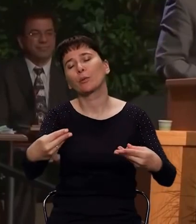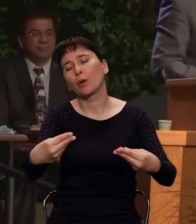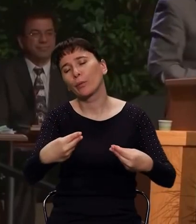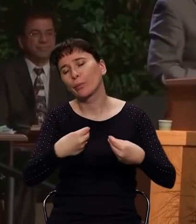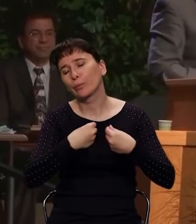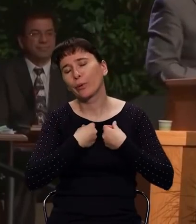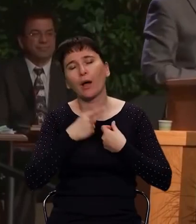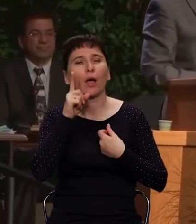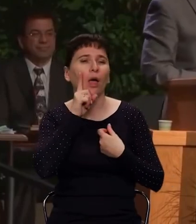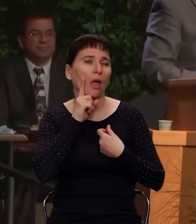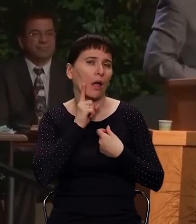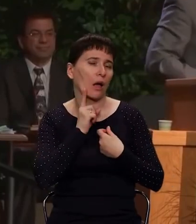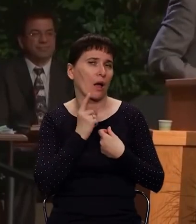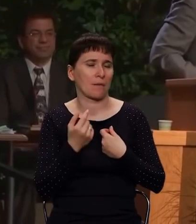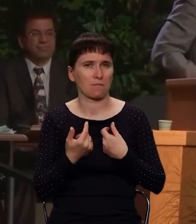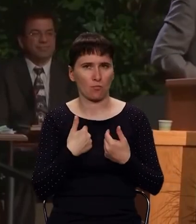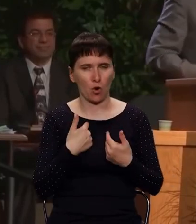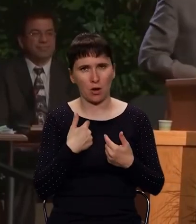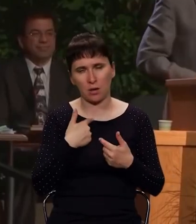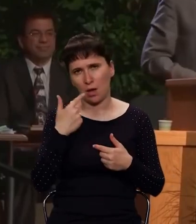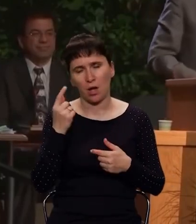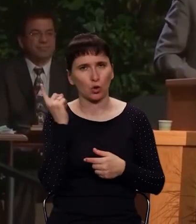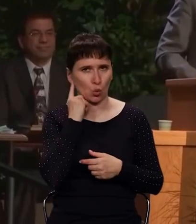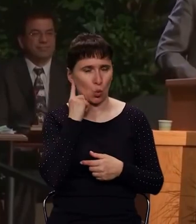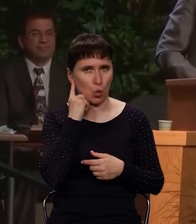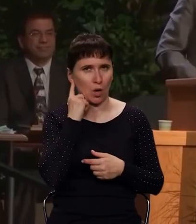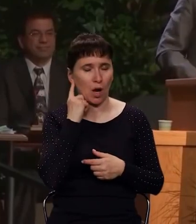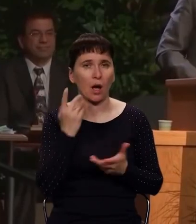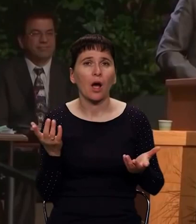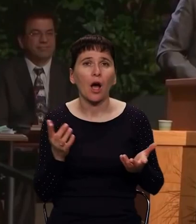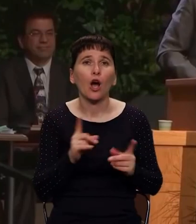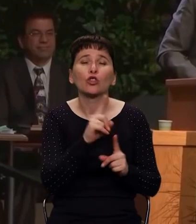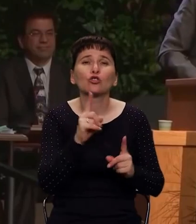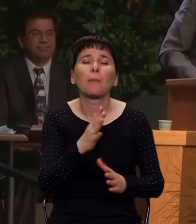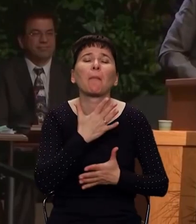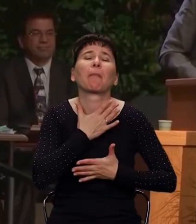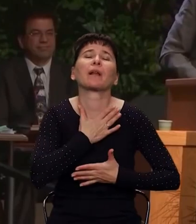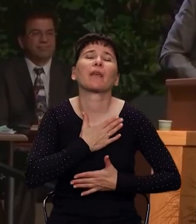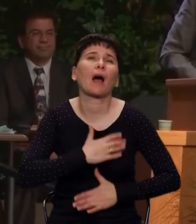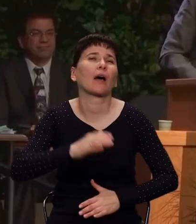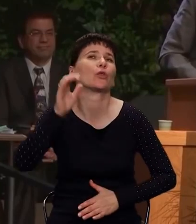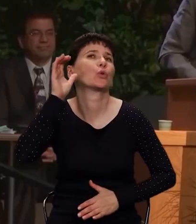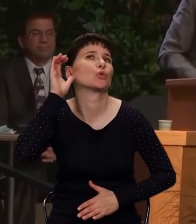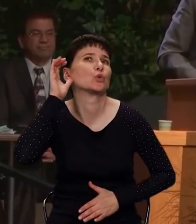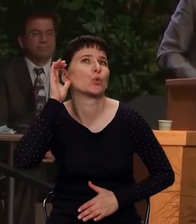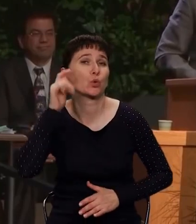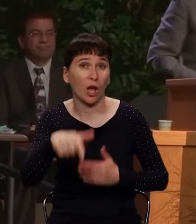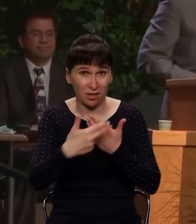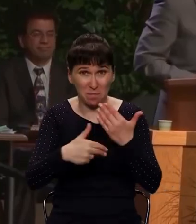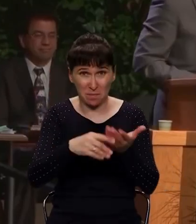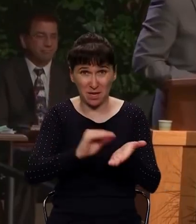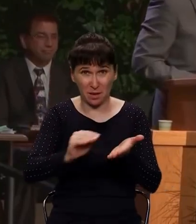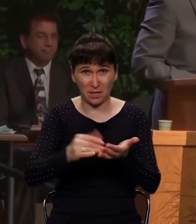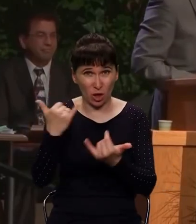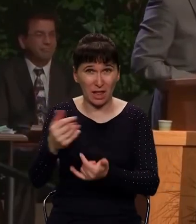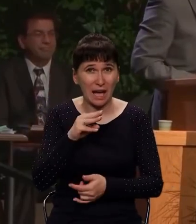слуху, в украинском переводе Библии написано очень понятно и четко, якиб лоскоталы их не в ухо. Понимаете,